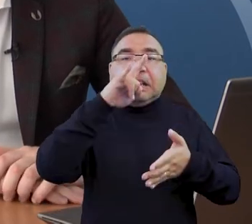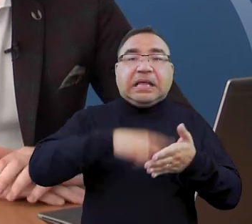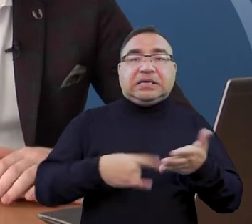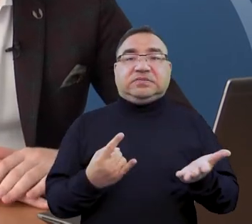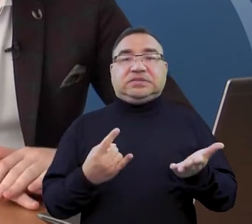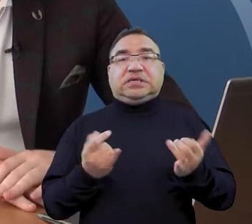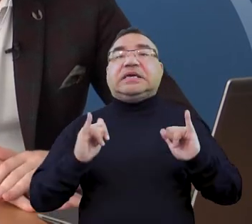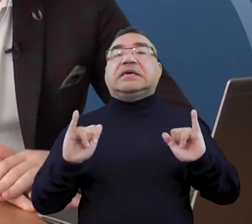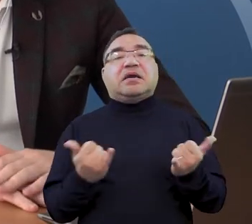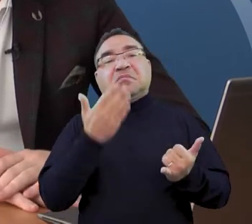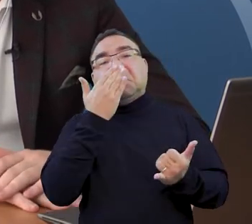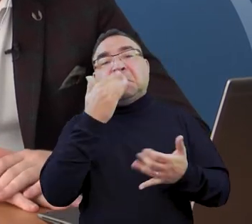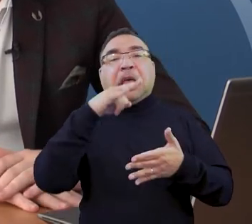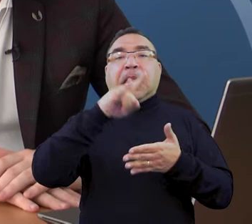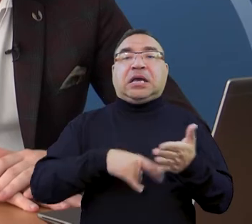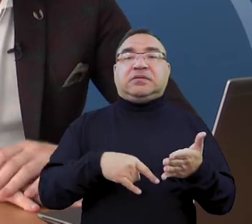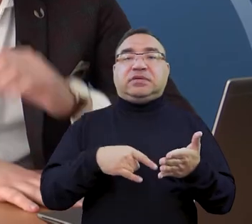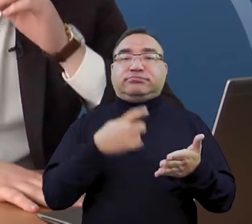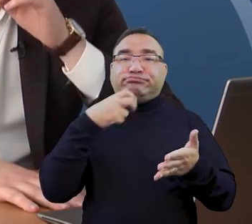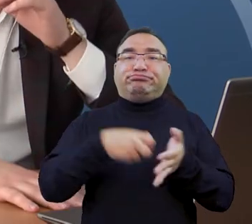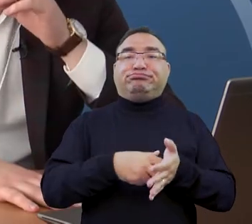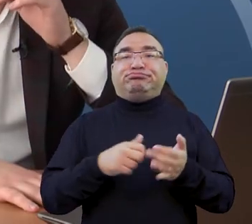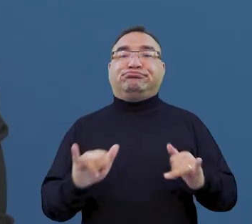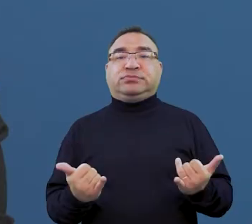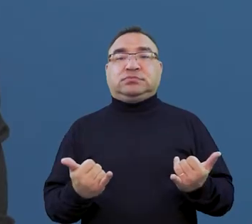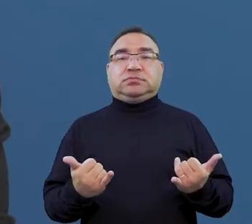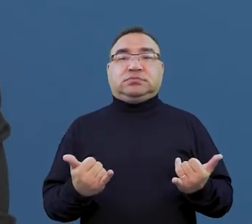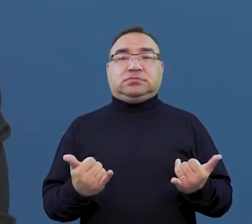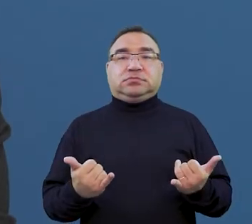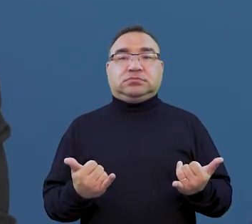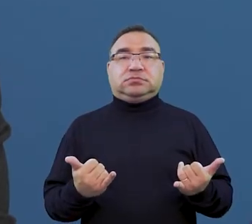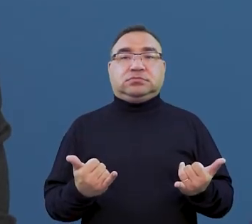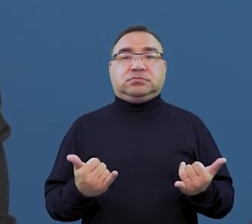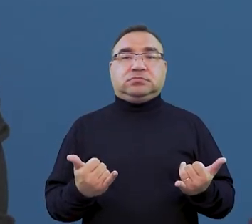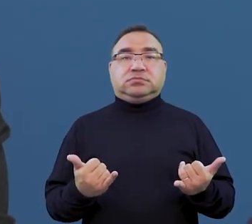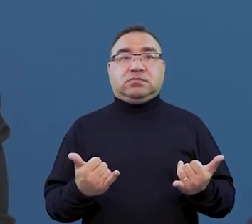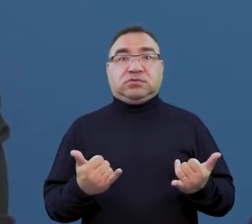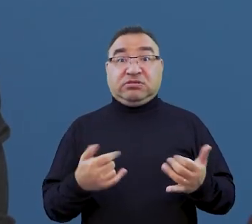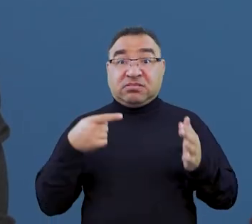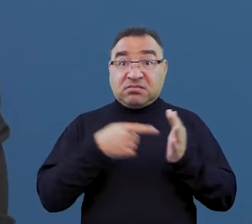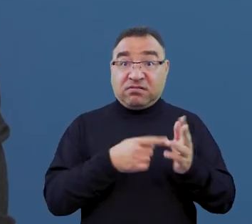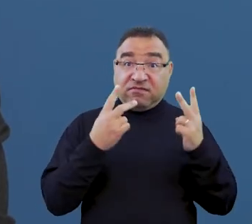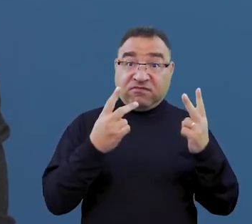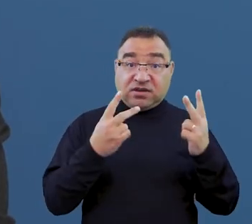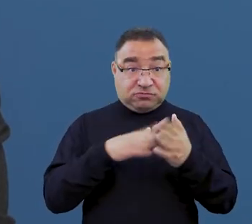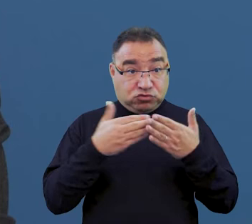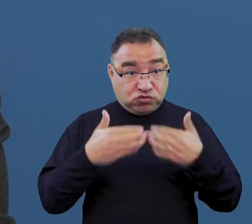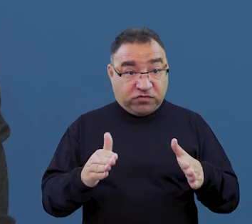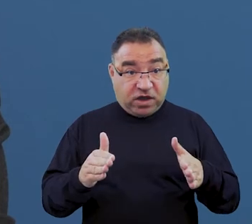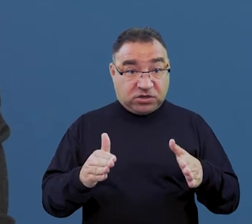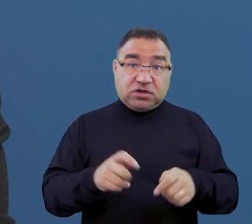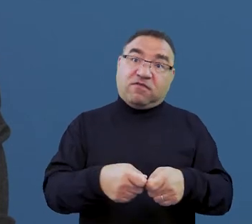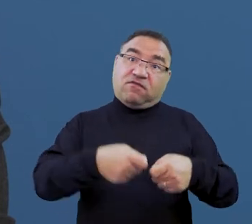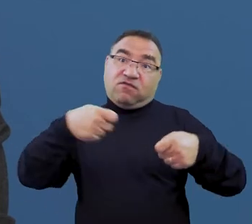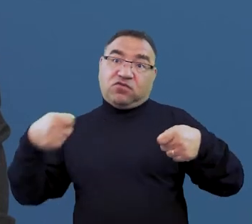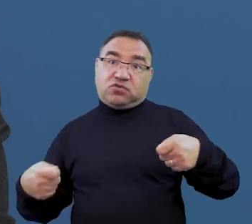tego, jak teraz w nowym roku akademickim będzie to wyglądać i pierwsze z nich to jest, czy ważność legitymacji po otwarciu uczelni zostanie